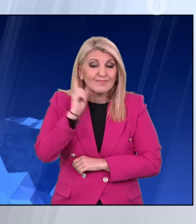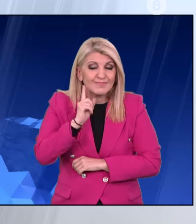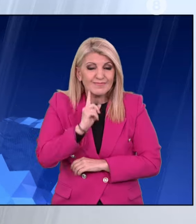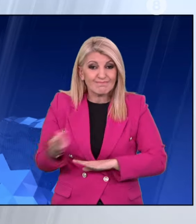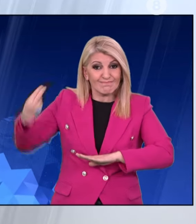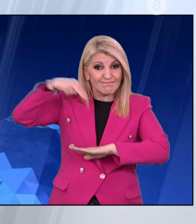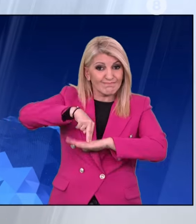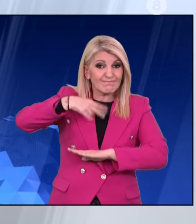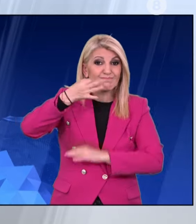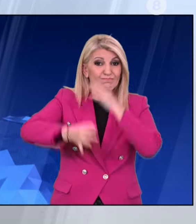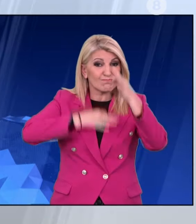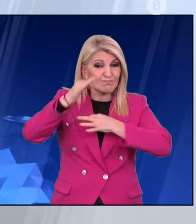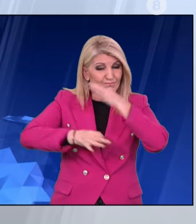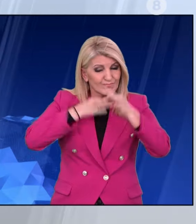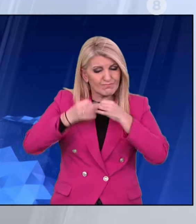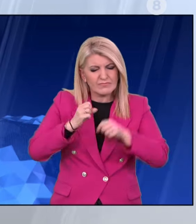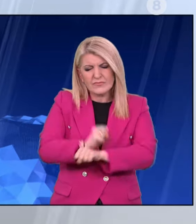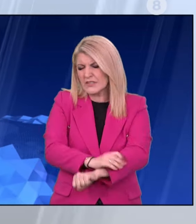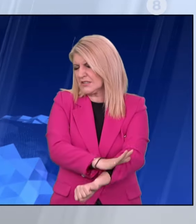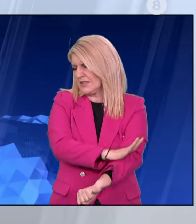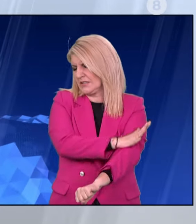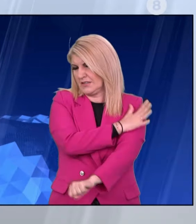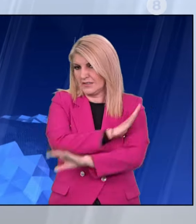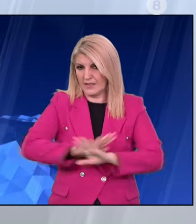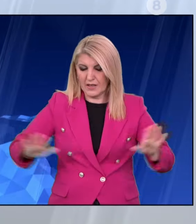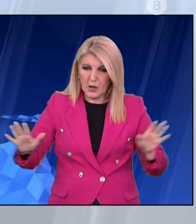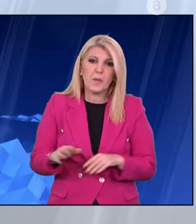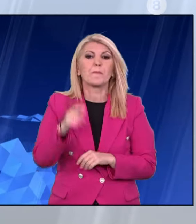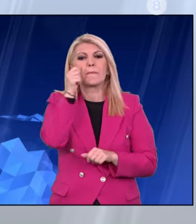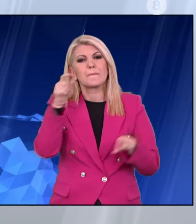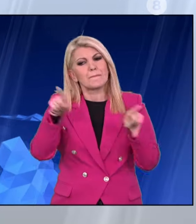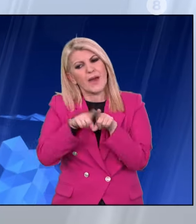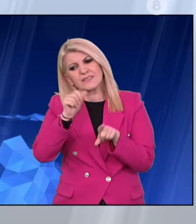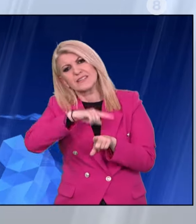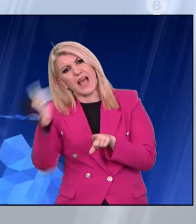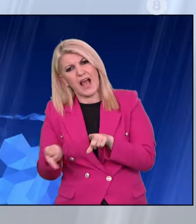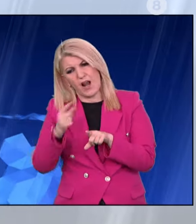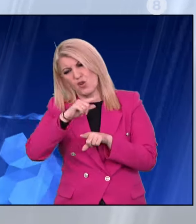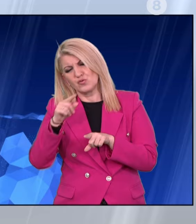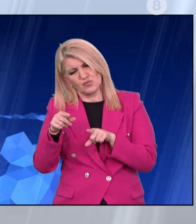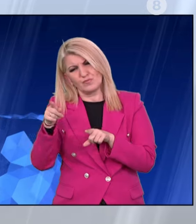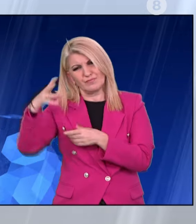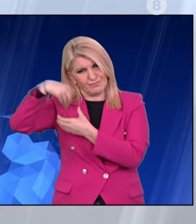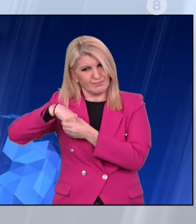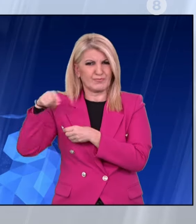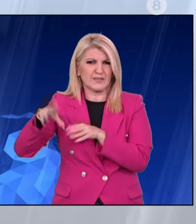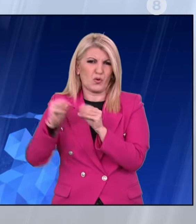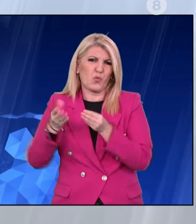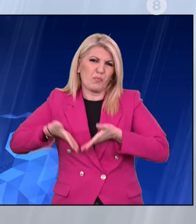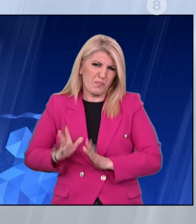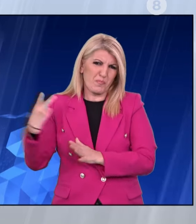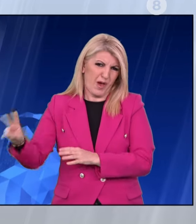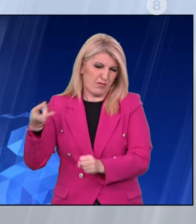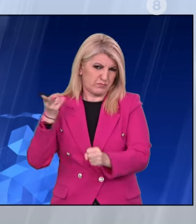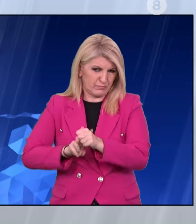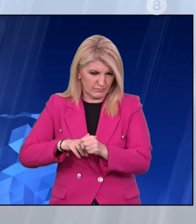Μαρία Καριστιανού με τον Παύλο Ασλανίδη, δύο από τους συγγενείς θυμάτων στην τραγωδία των τεμπών, με επιστολή τους στην Βουλή ζητούν τη μη εφαρμογή της διάταξης